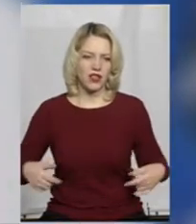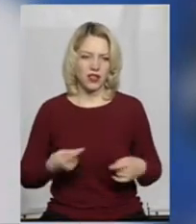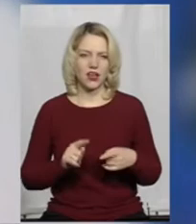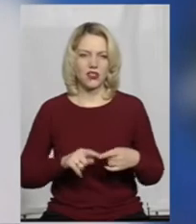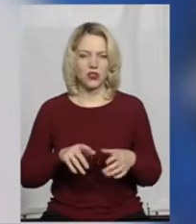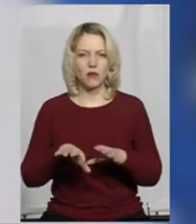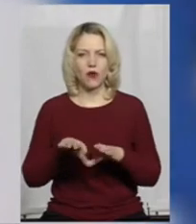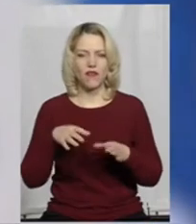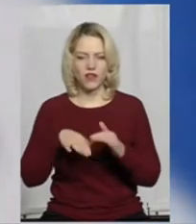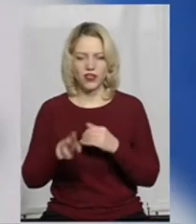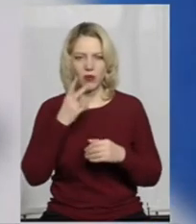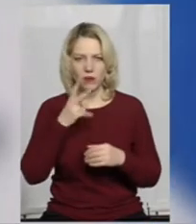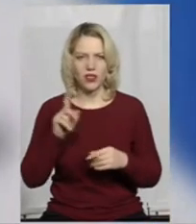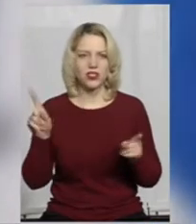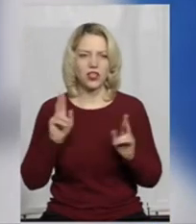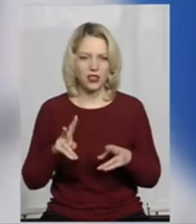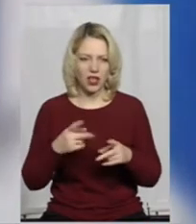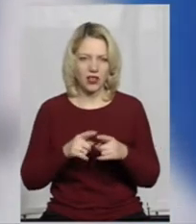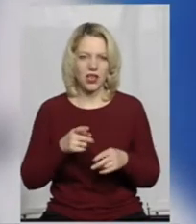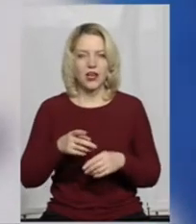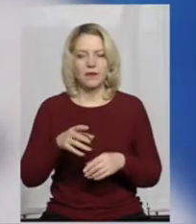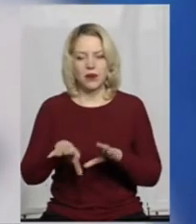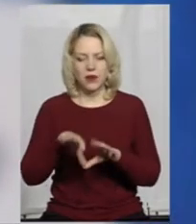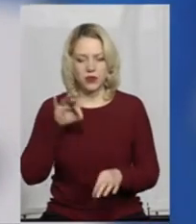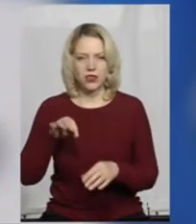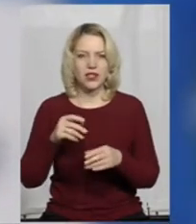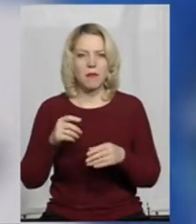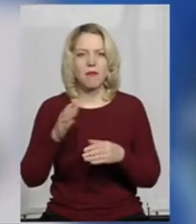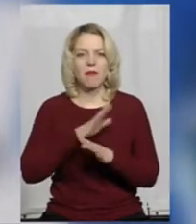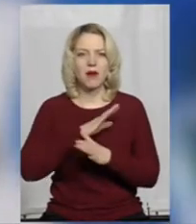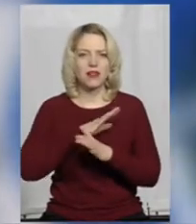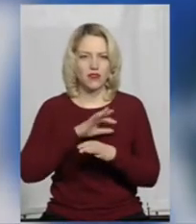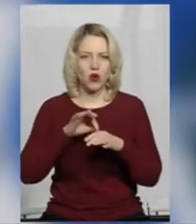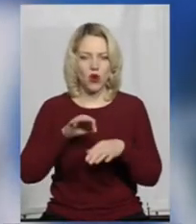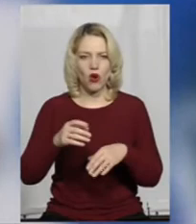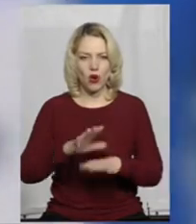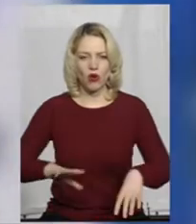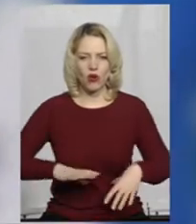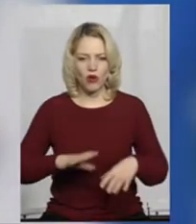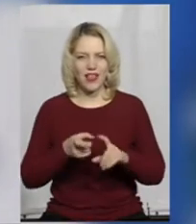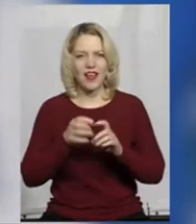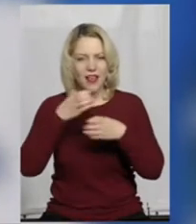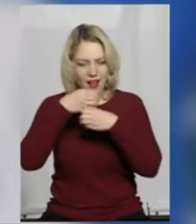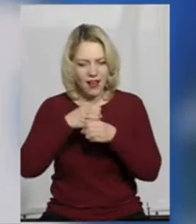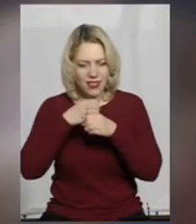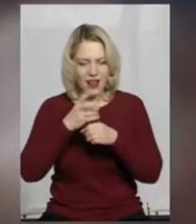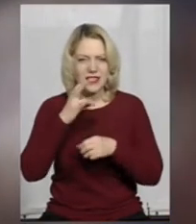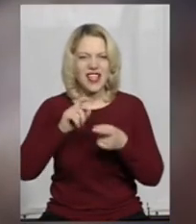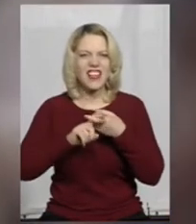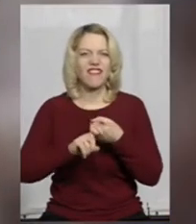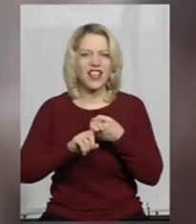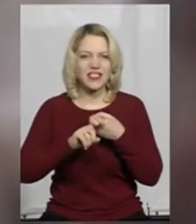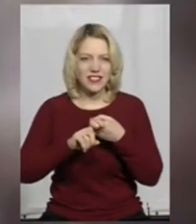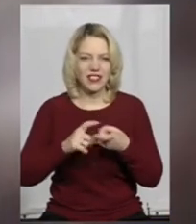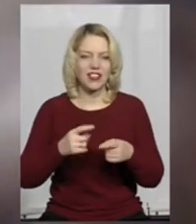бачите, як працівники ветеринарної служби беруть зразки тканин мертвого коня для аналізів на можливі інфекційні хвороби, зокрема сибірської язви. Після